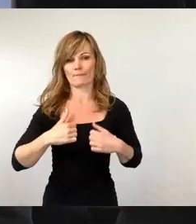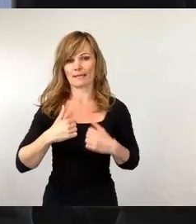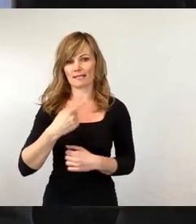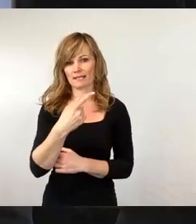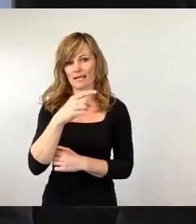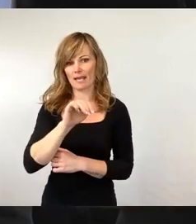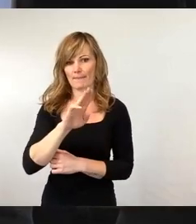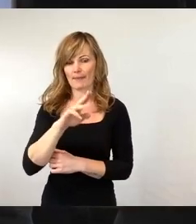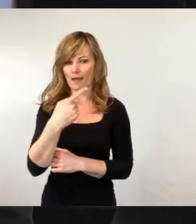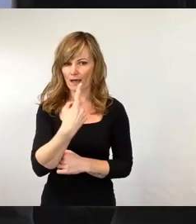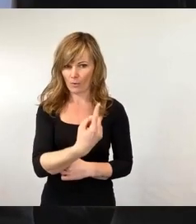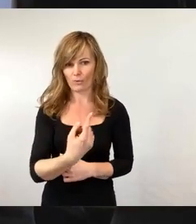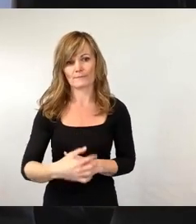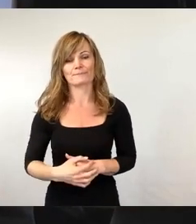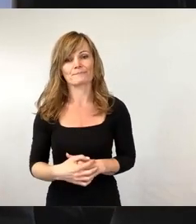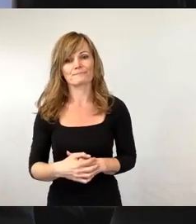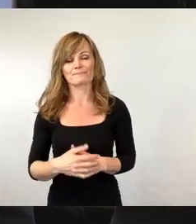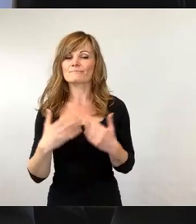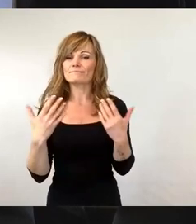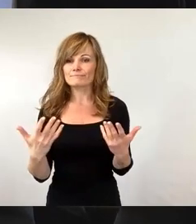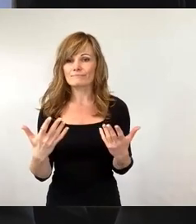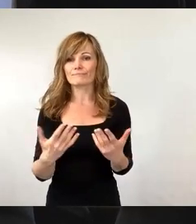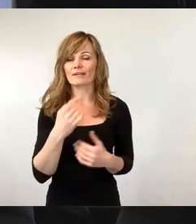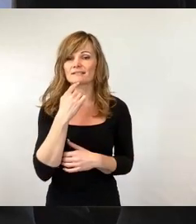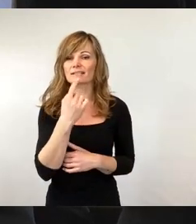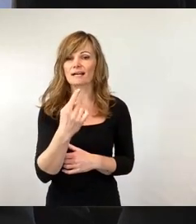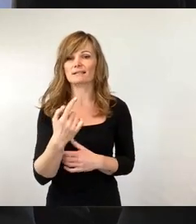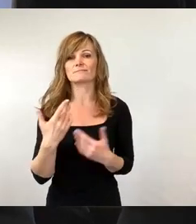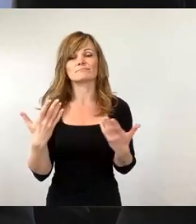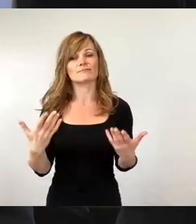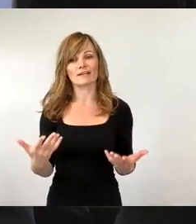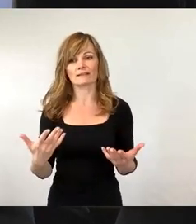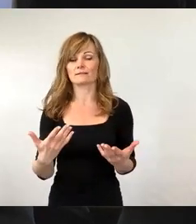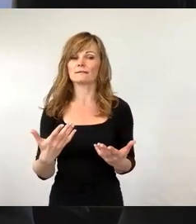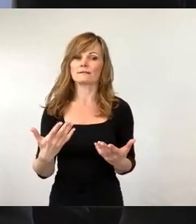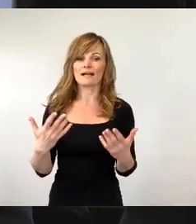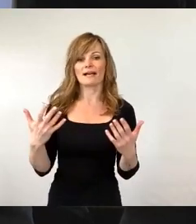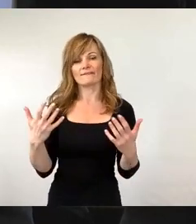beziehungsweise ist in Aussicht gestellt worden, sollte es die Witterung ermöglichen.